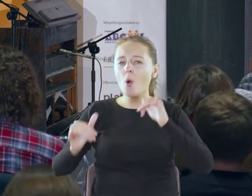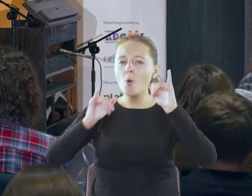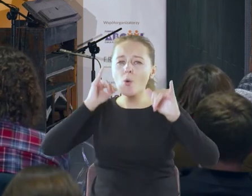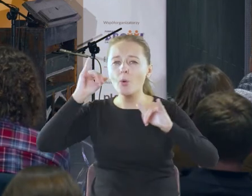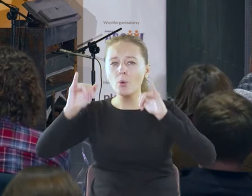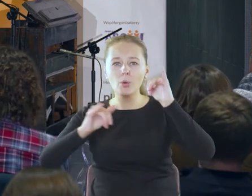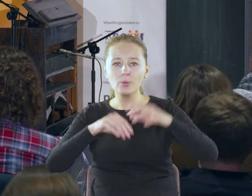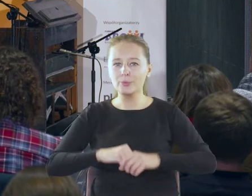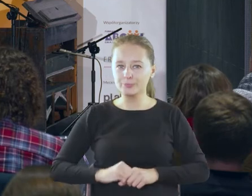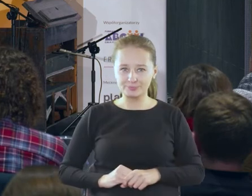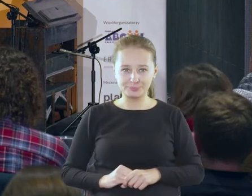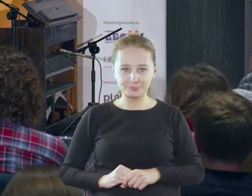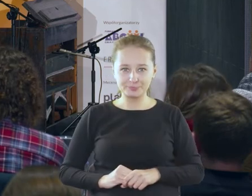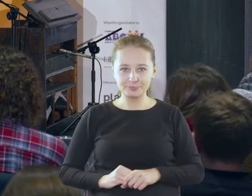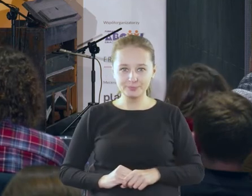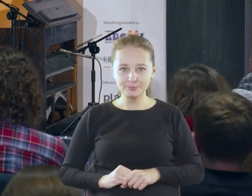Ha!